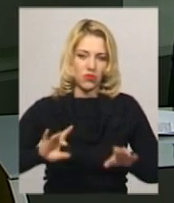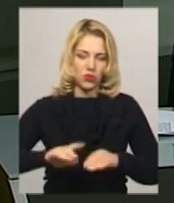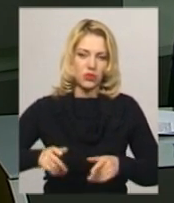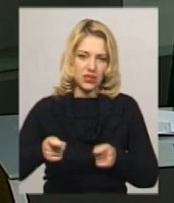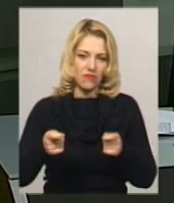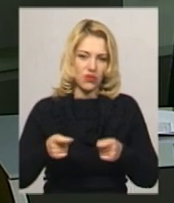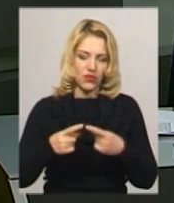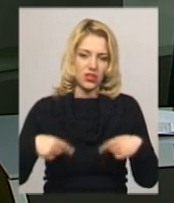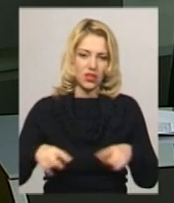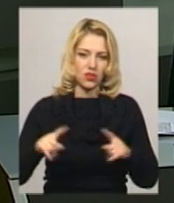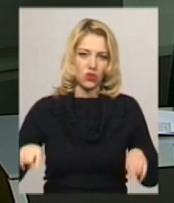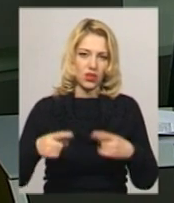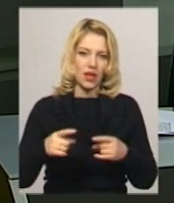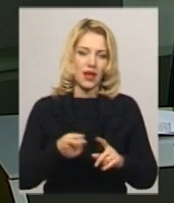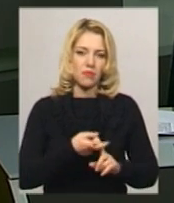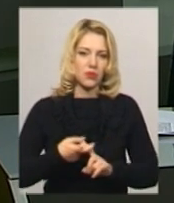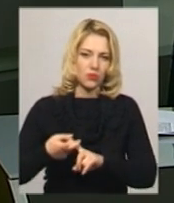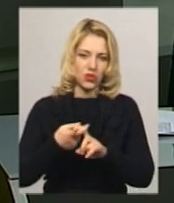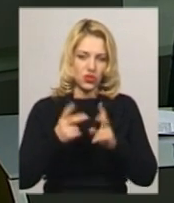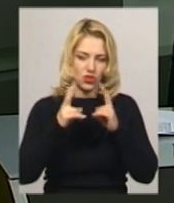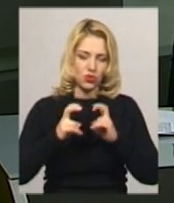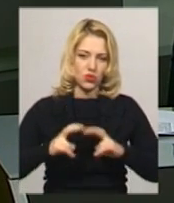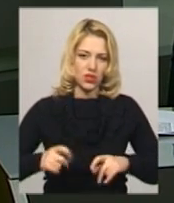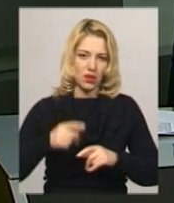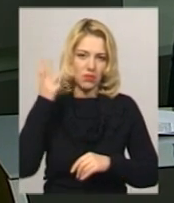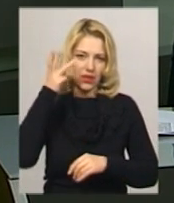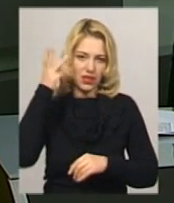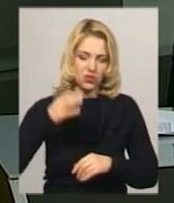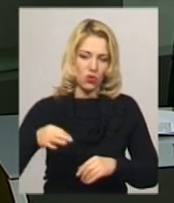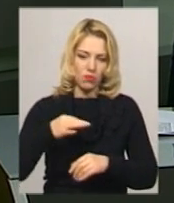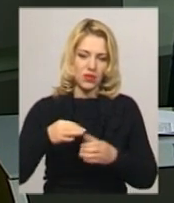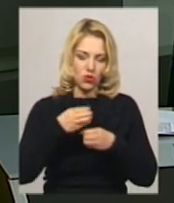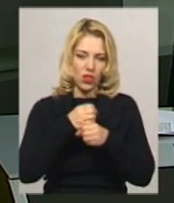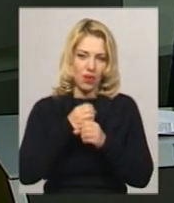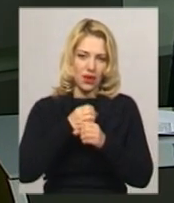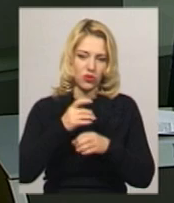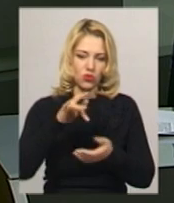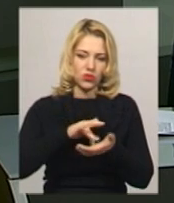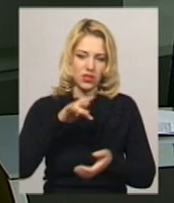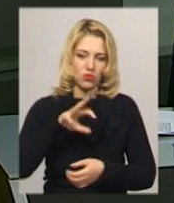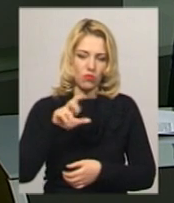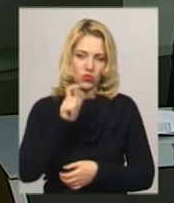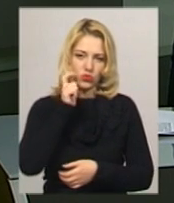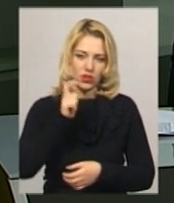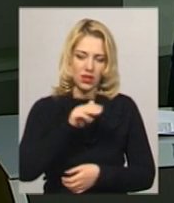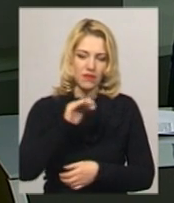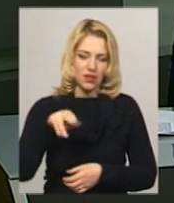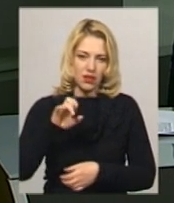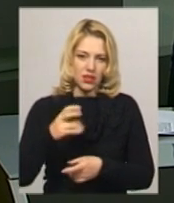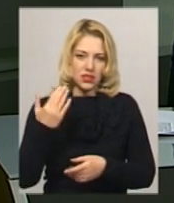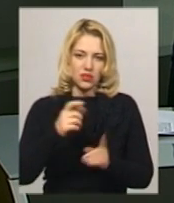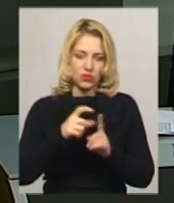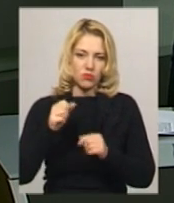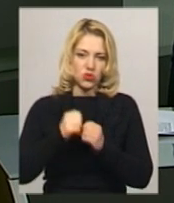відділення організації епідеміологічних досліджень Хмельницького обласного лабораторного центру МОЗ України Тетяна Федак. За її словами,